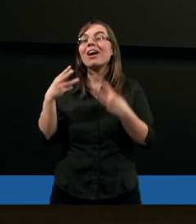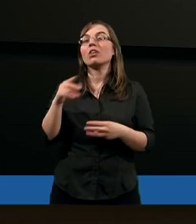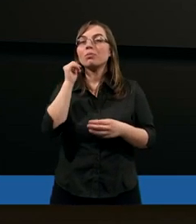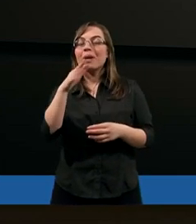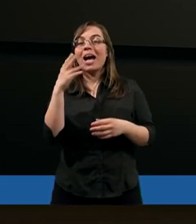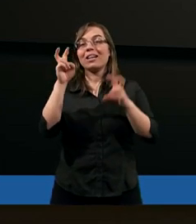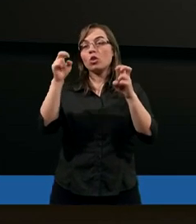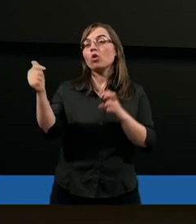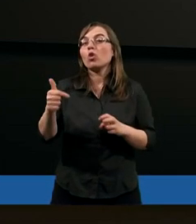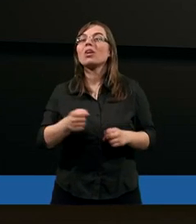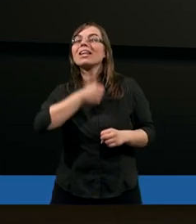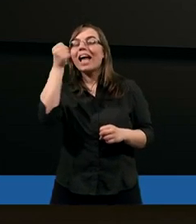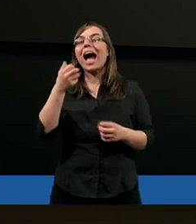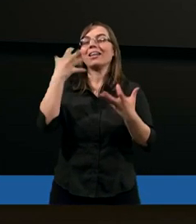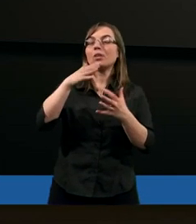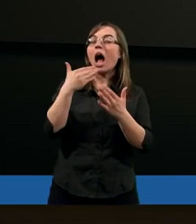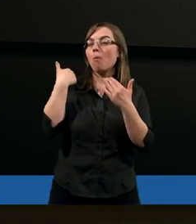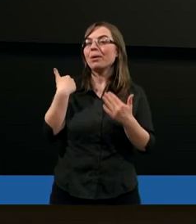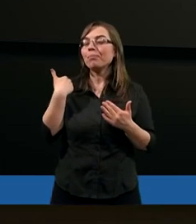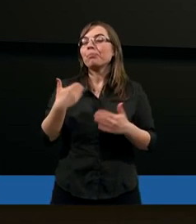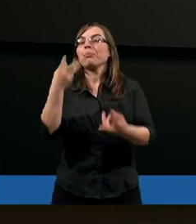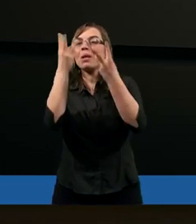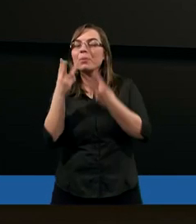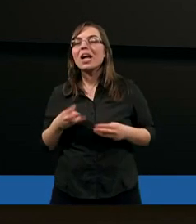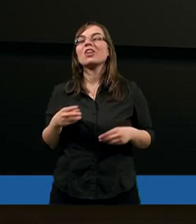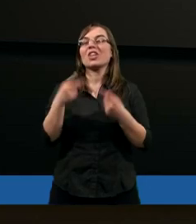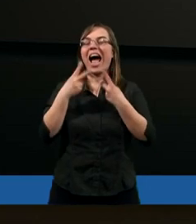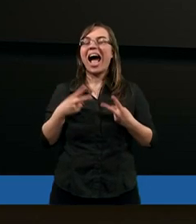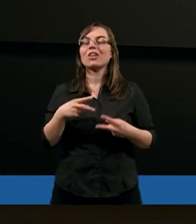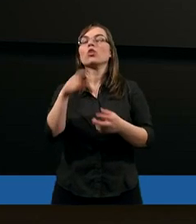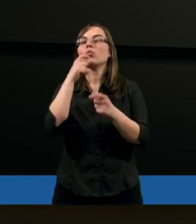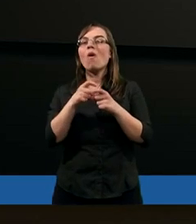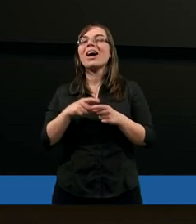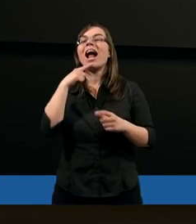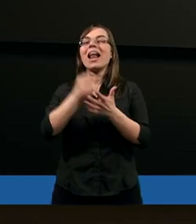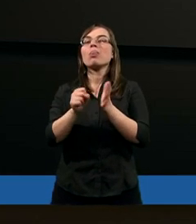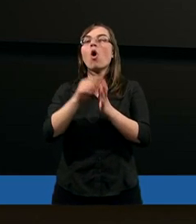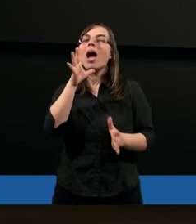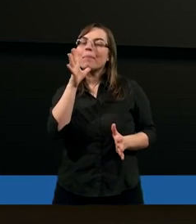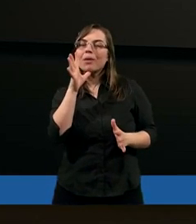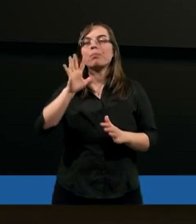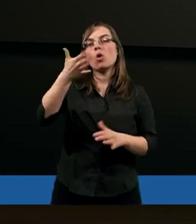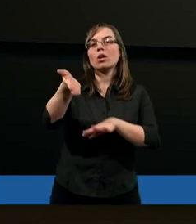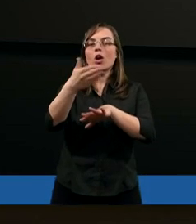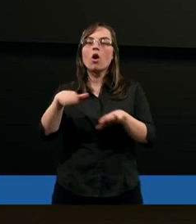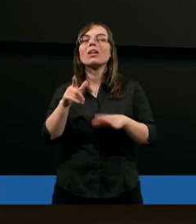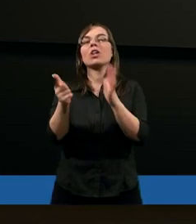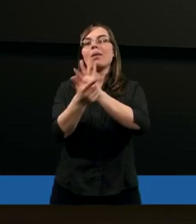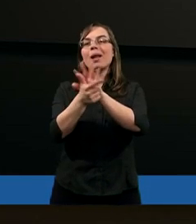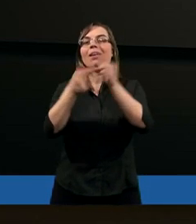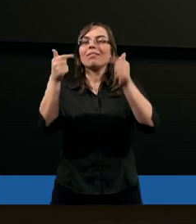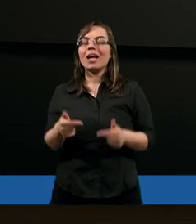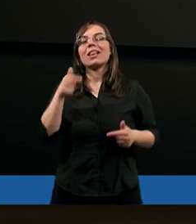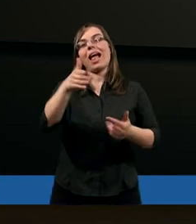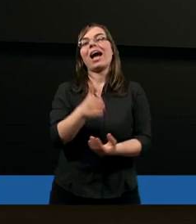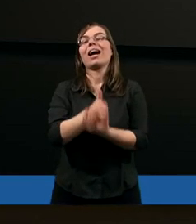dotyczący starszych, chciałbym przeczytać słowa z listu do hebrajczyków, 13 rozdziału, 17 wiersza,